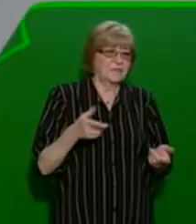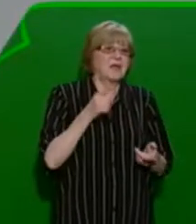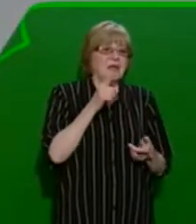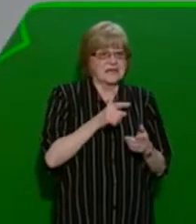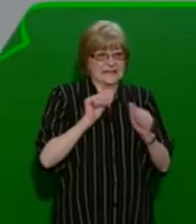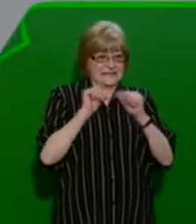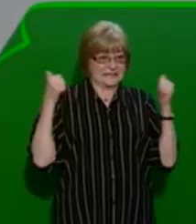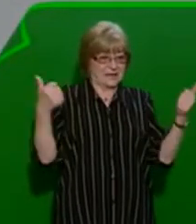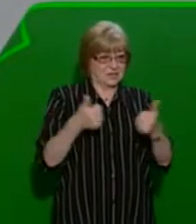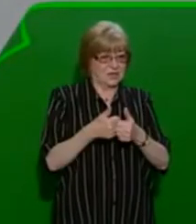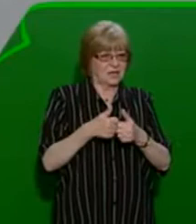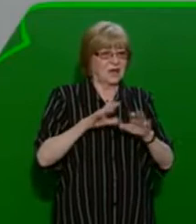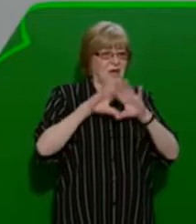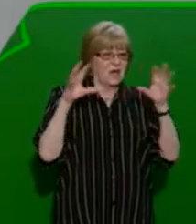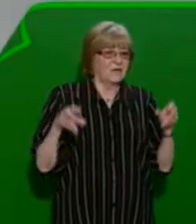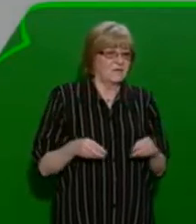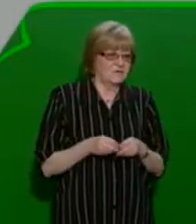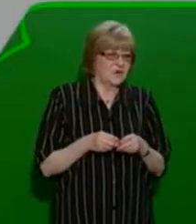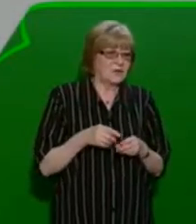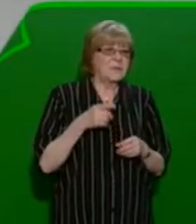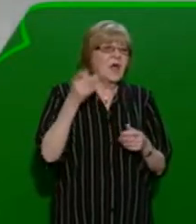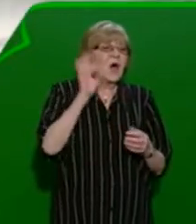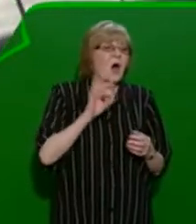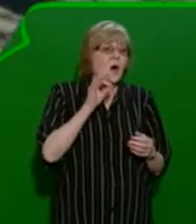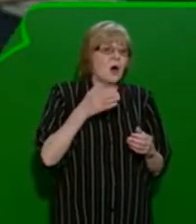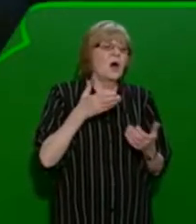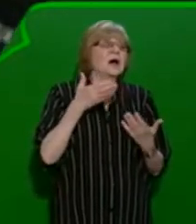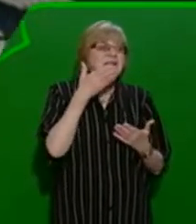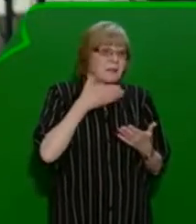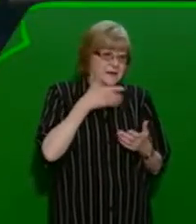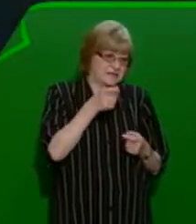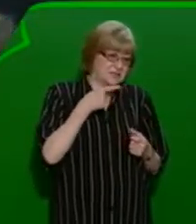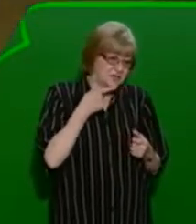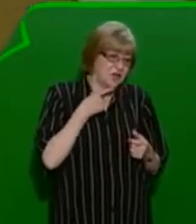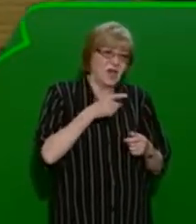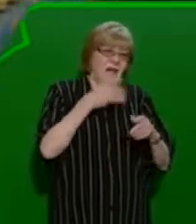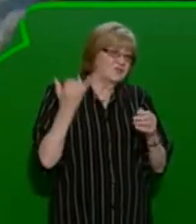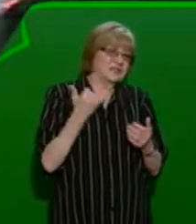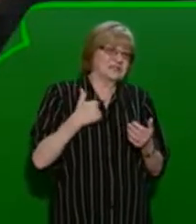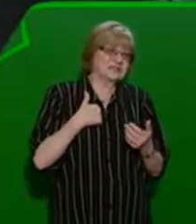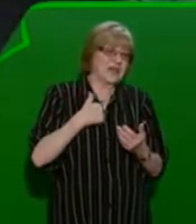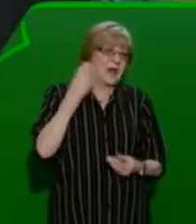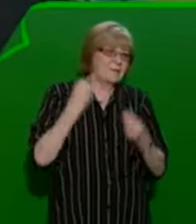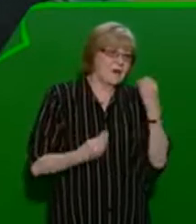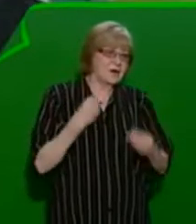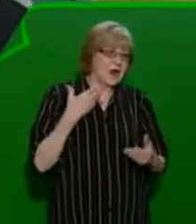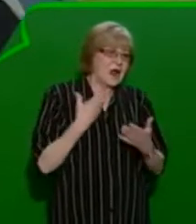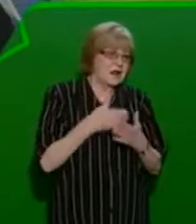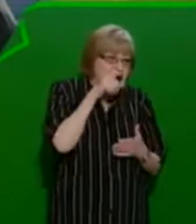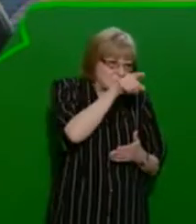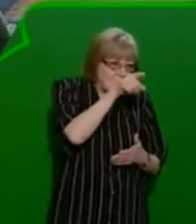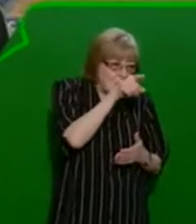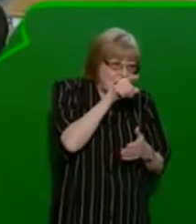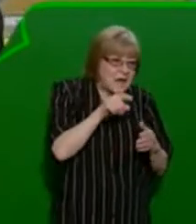stadion jsou celý sínedla, ale o Teplicích se traduje, že většinou se nám vždycky hrávalo na tuhle branku.